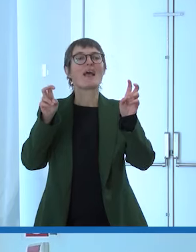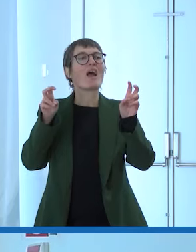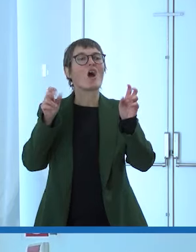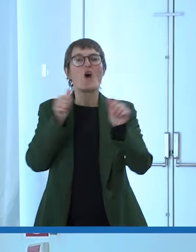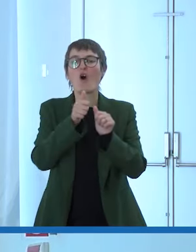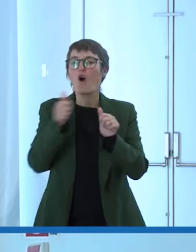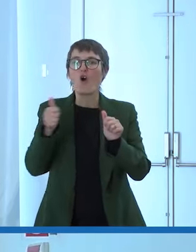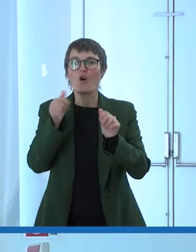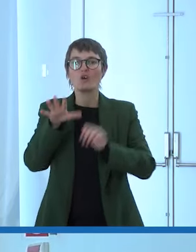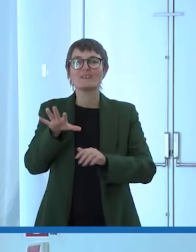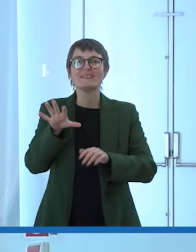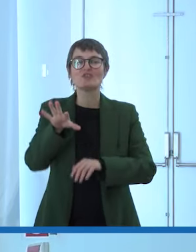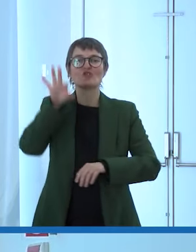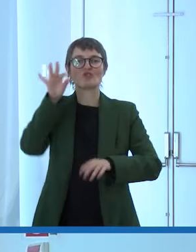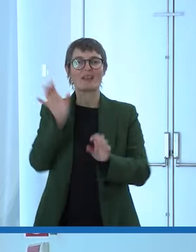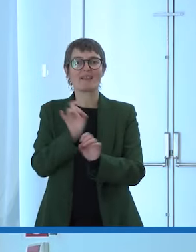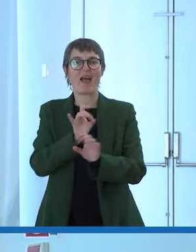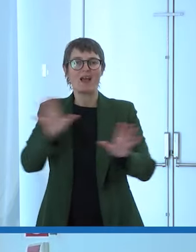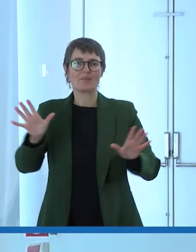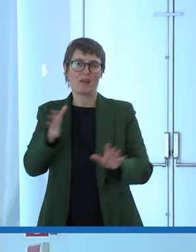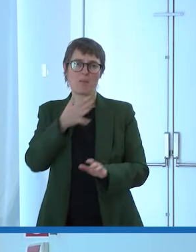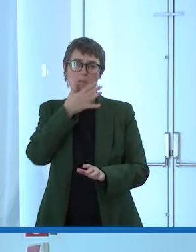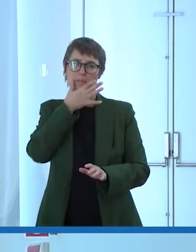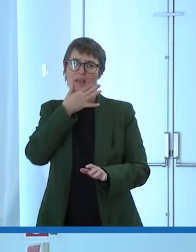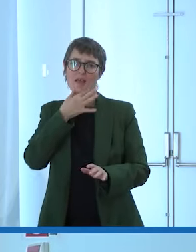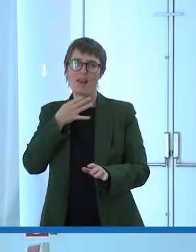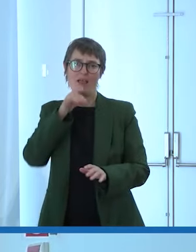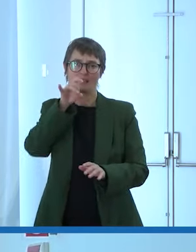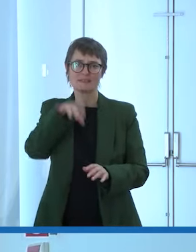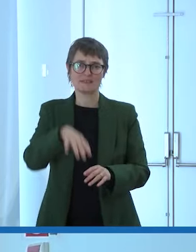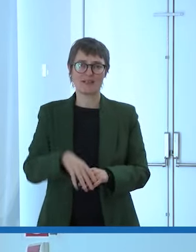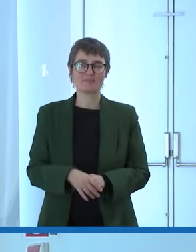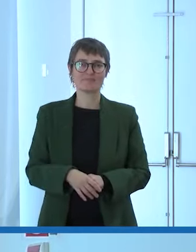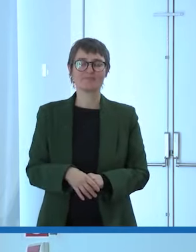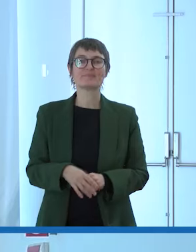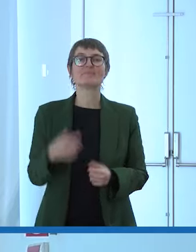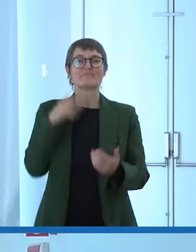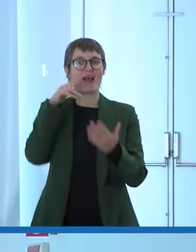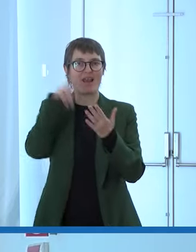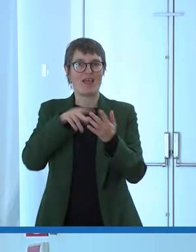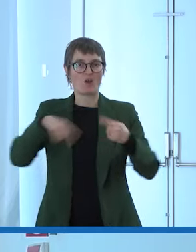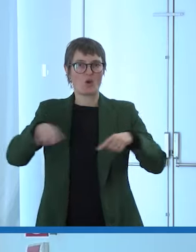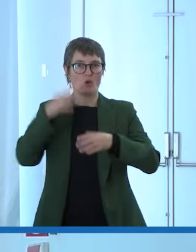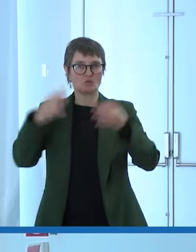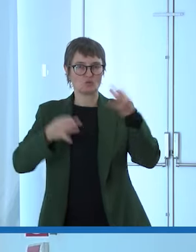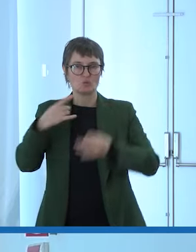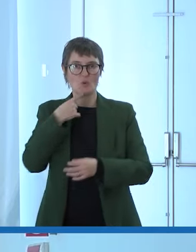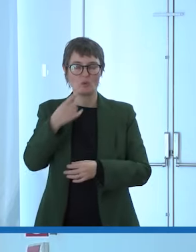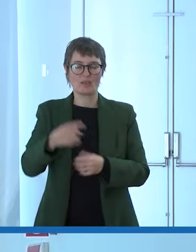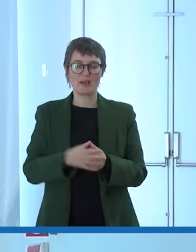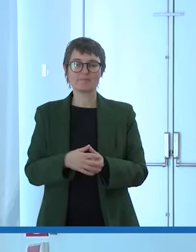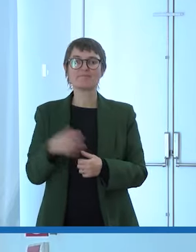leggo la motivazione della giuria per l'autrice che è una giornalista e scrittrice